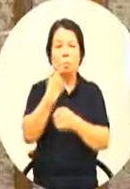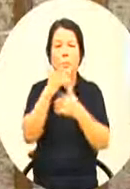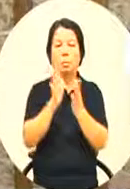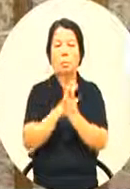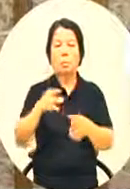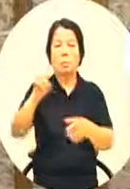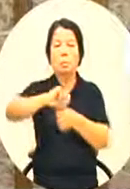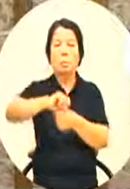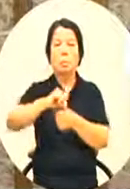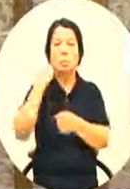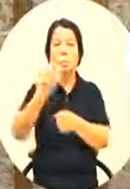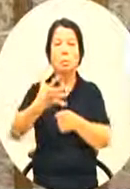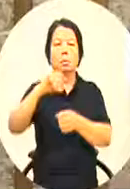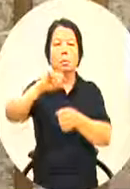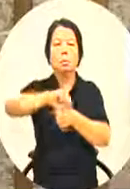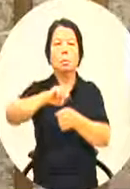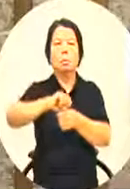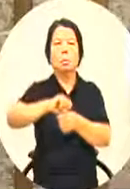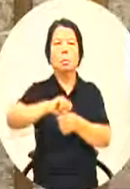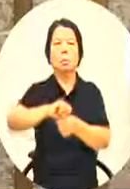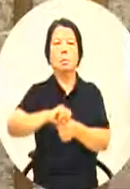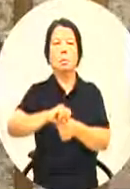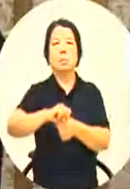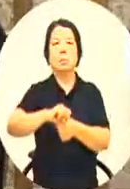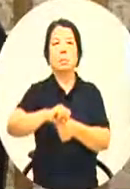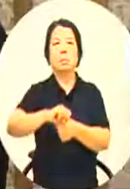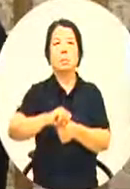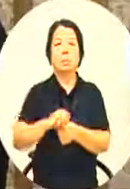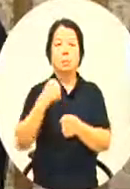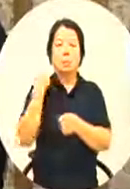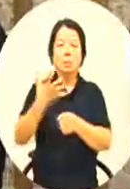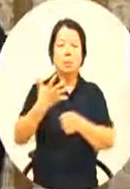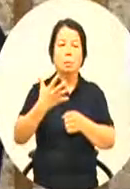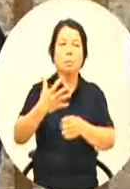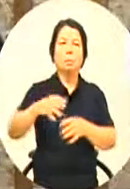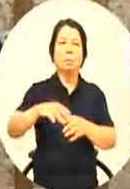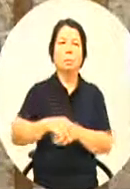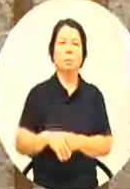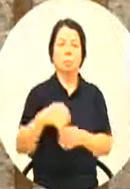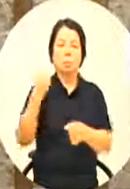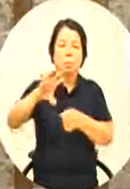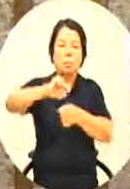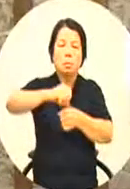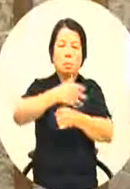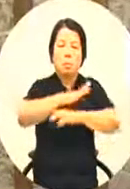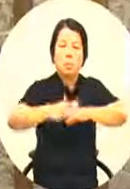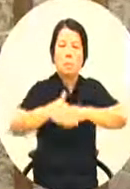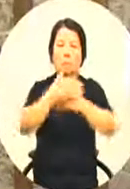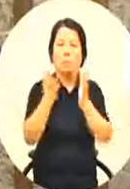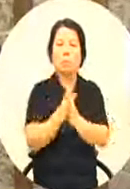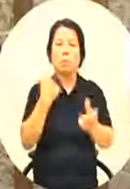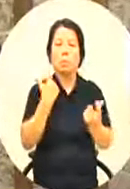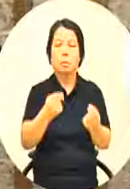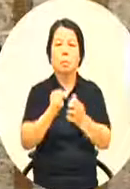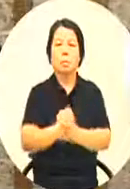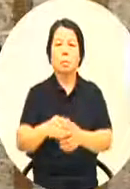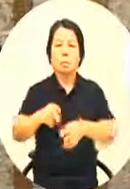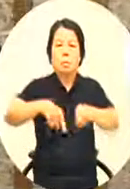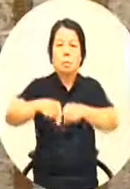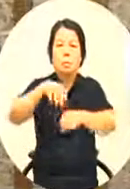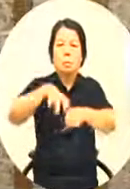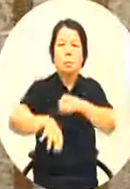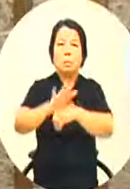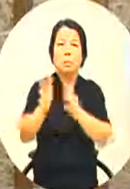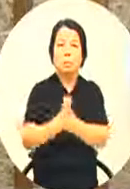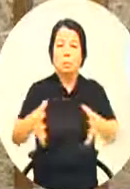也有然后刚刚我们有提到我们的那个网路行销的推特它也在我们的国际行销预算里面其中今年度我们